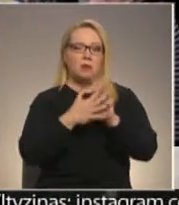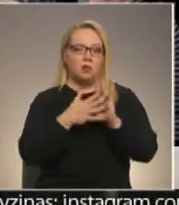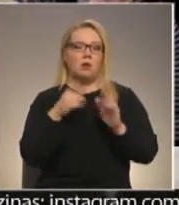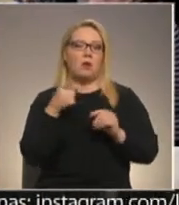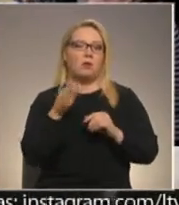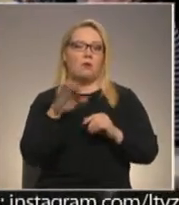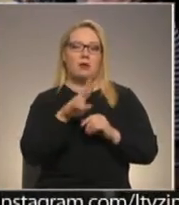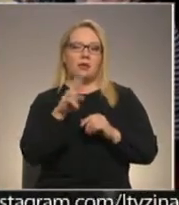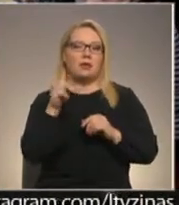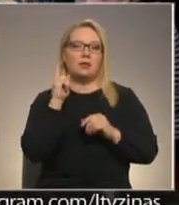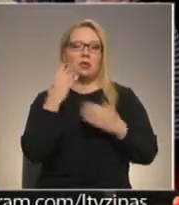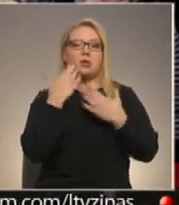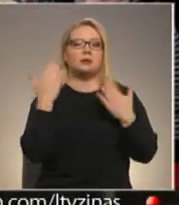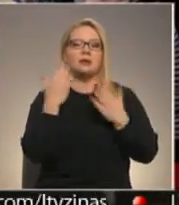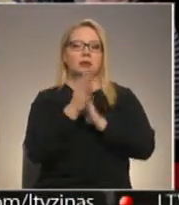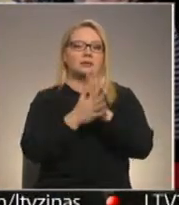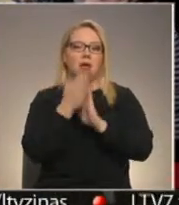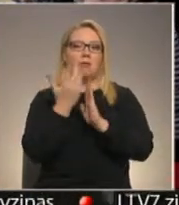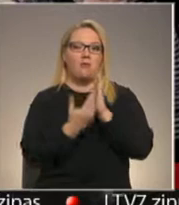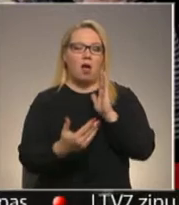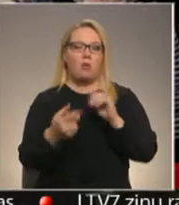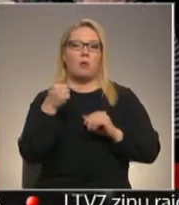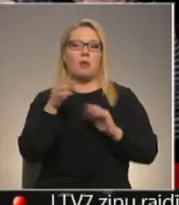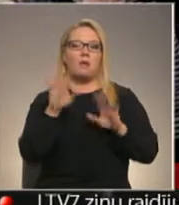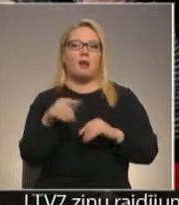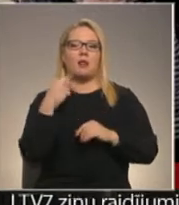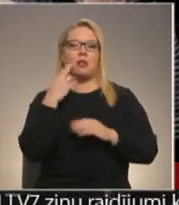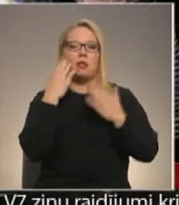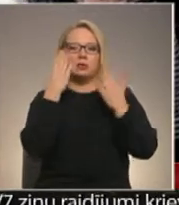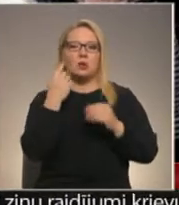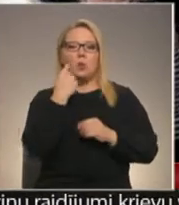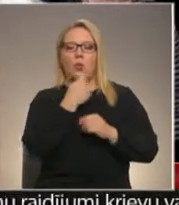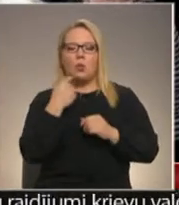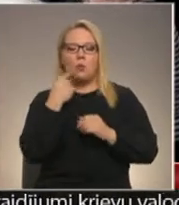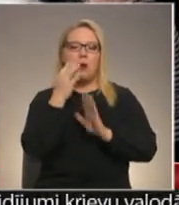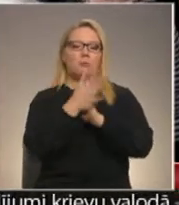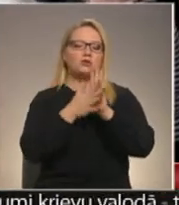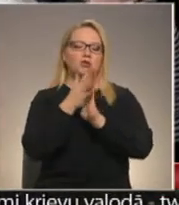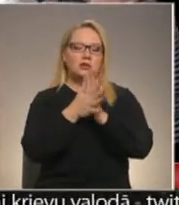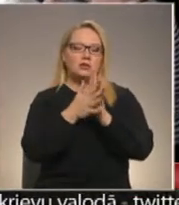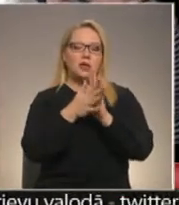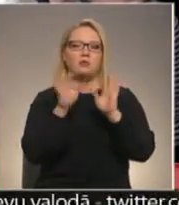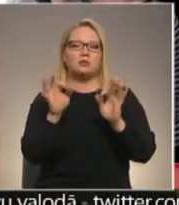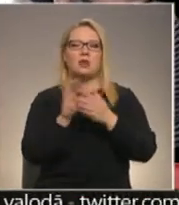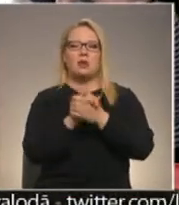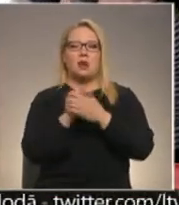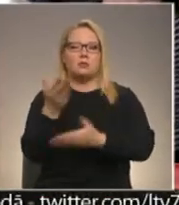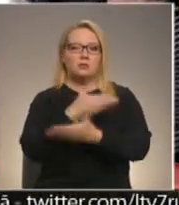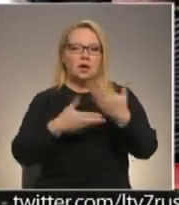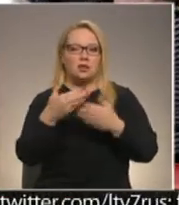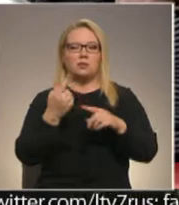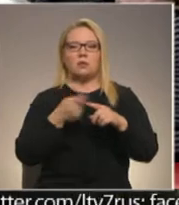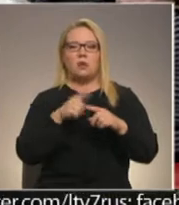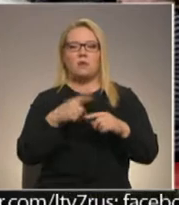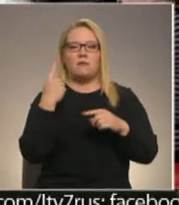to var ne tikai, nu, tu nezin, zīmvalot, bet tu var lasīt no lūpām, no žestiem. Un tad viņi sāk sadraudzēties un tad jau ir